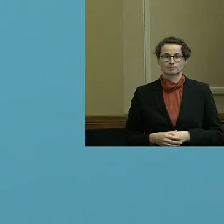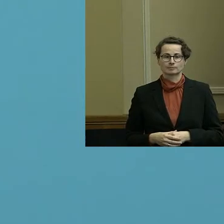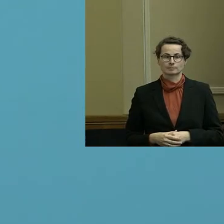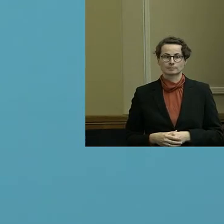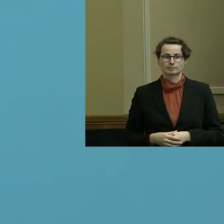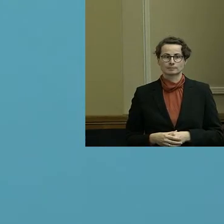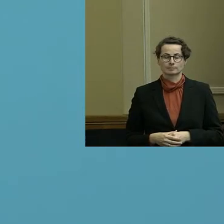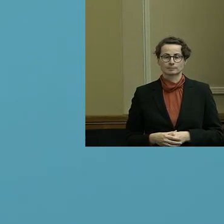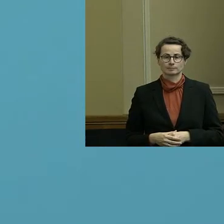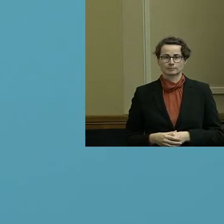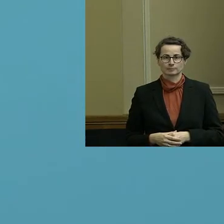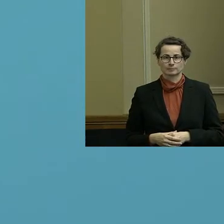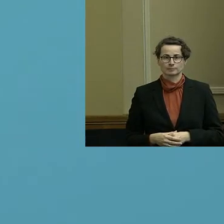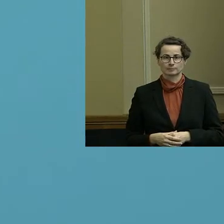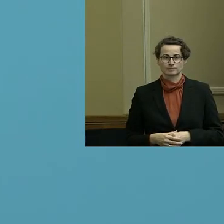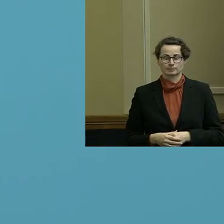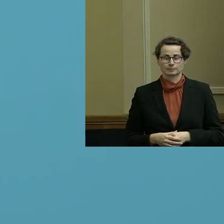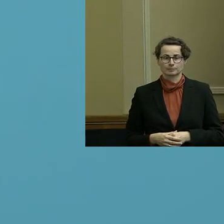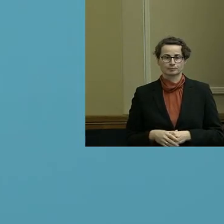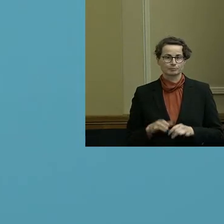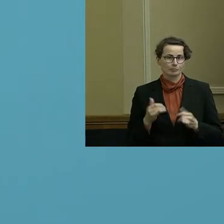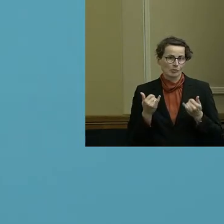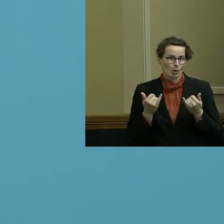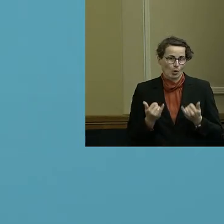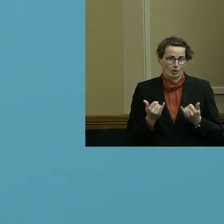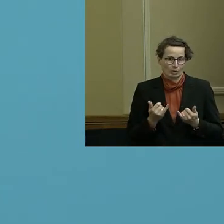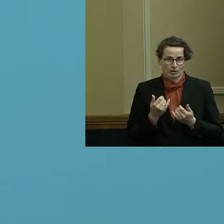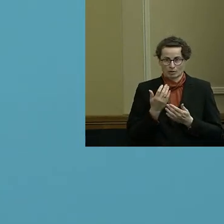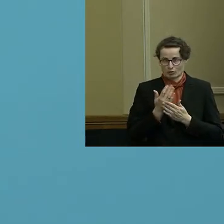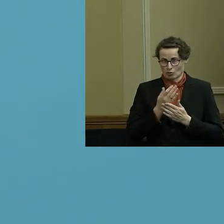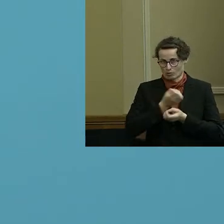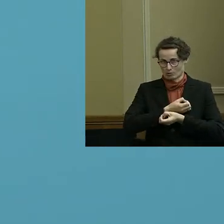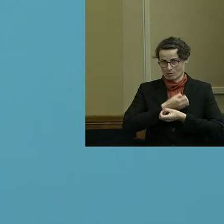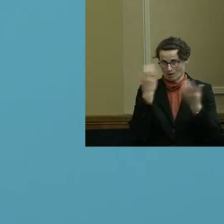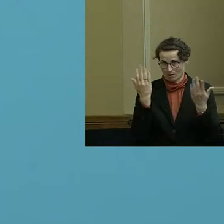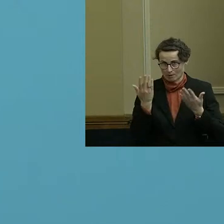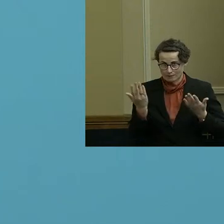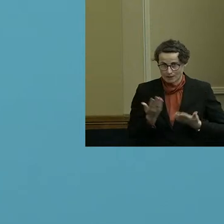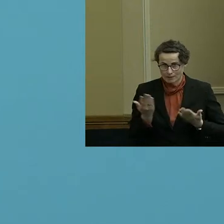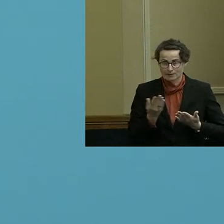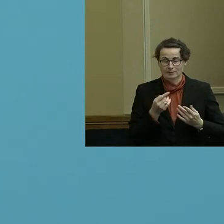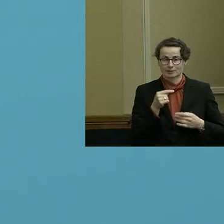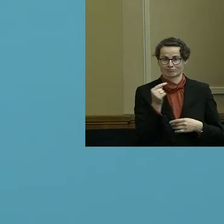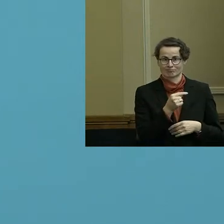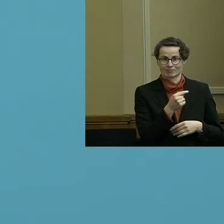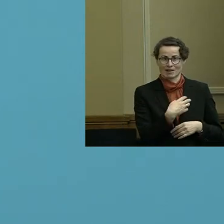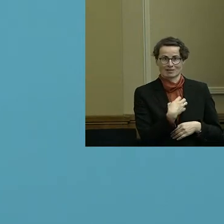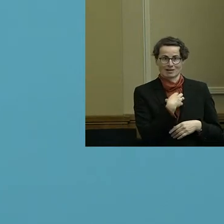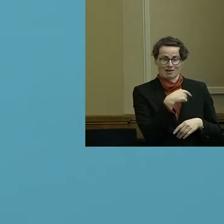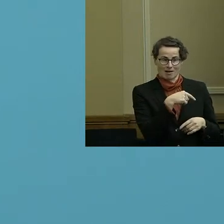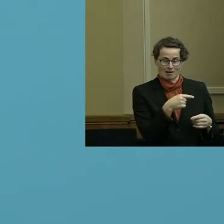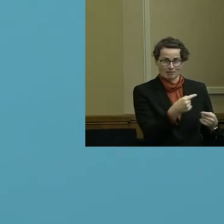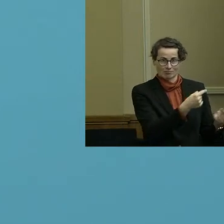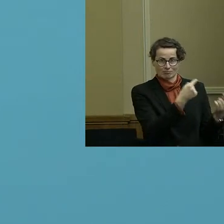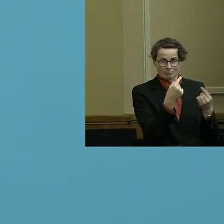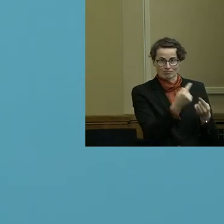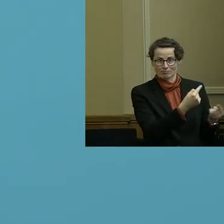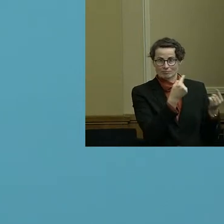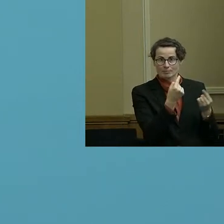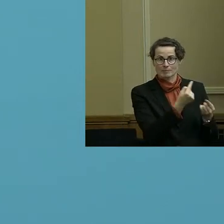Klar ist aber, dass die Diskussionen jetzt im Senat insbesondere auch